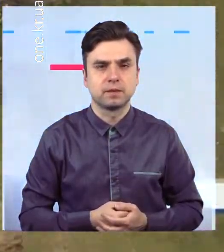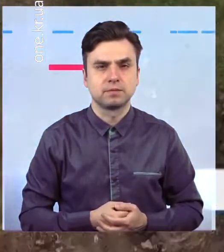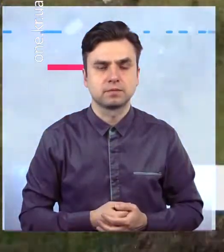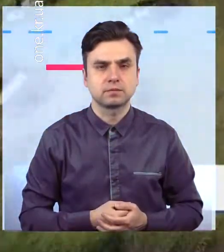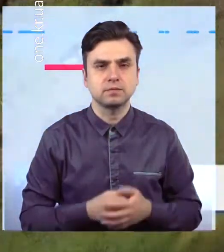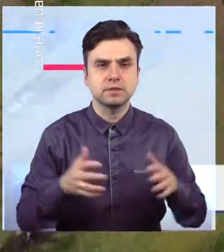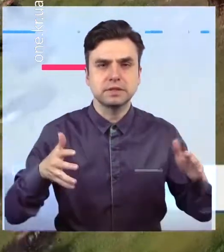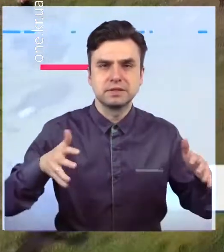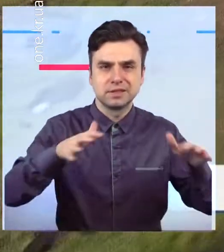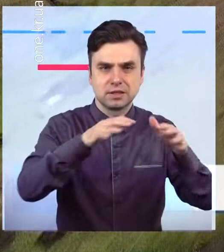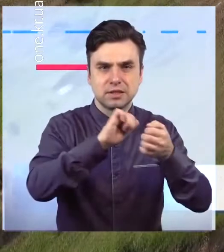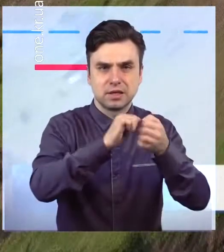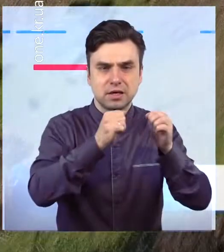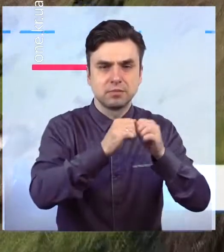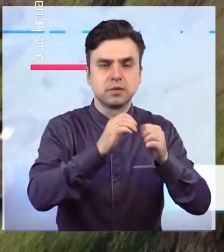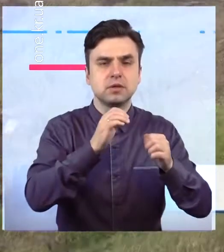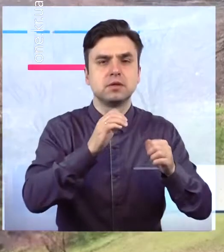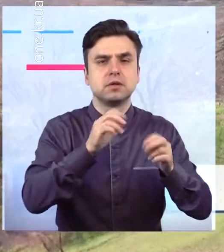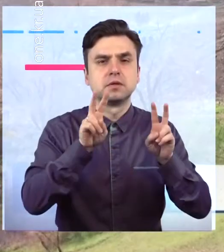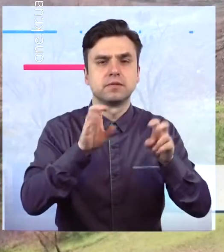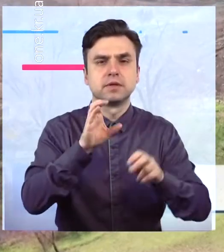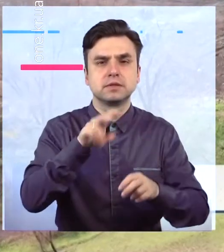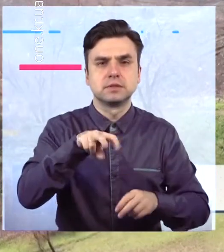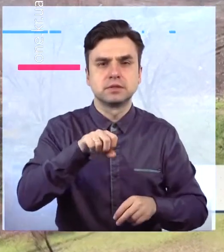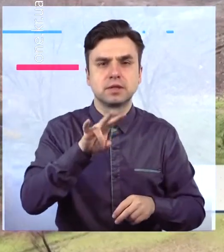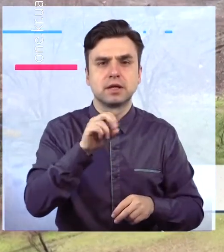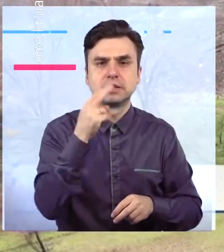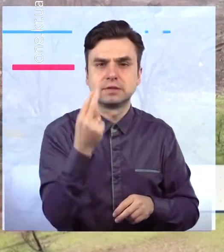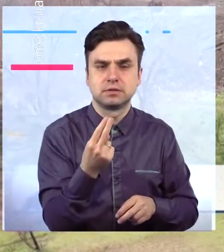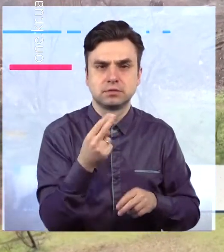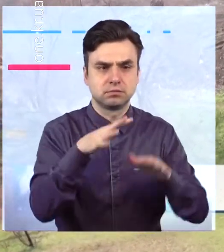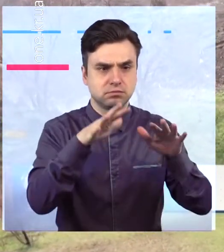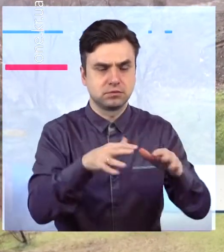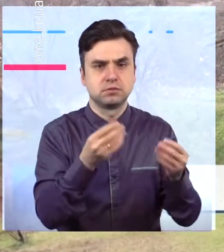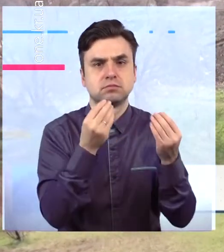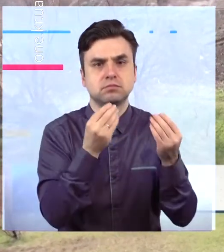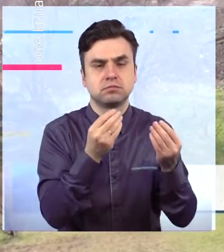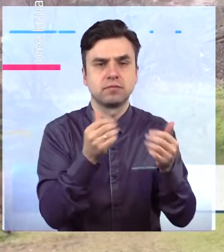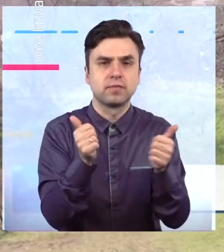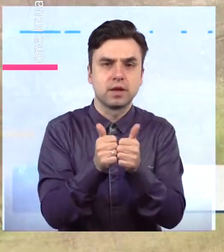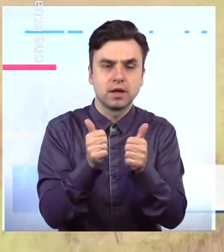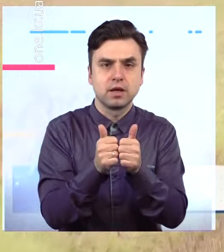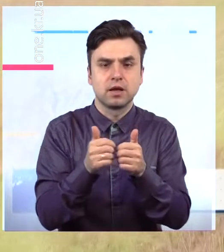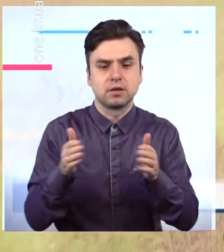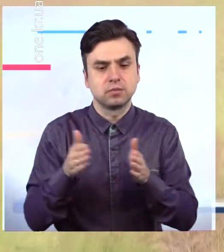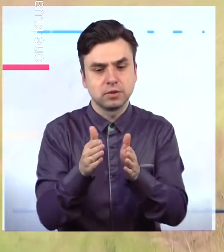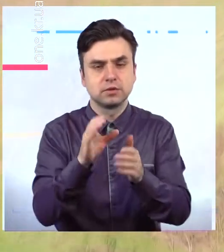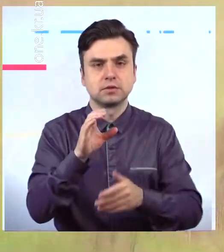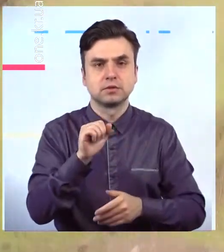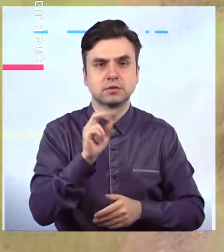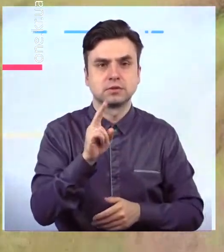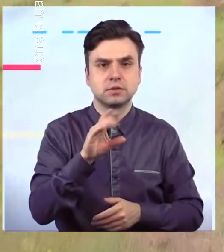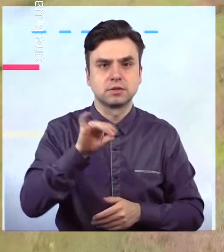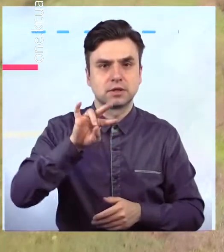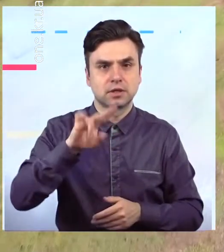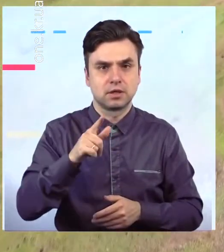Сланцеві скелі – мальовничий куточок Кривого Рогу, який простягається вздовж правого берега колишнього русла річки Саксагань. Вони є одним з об